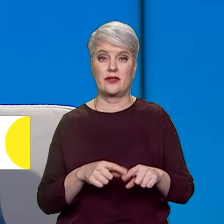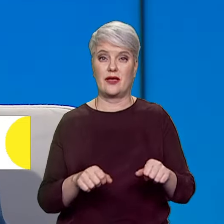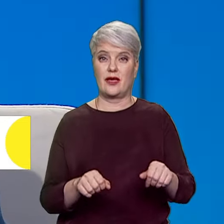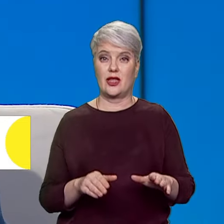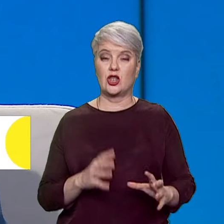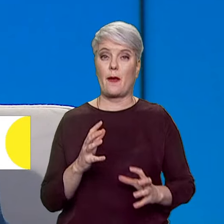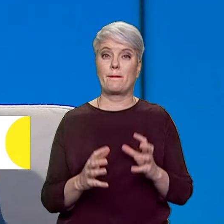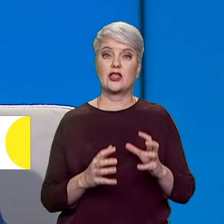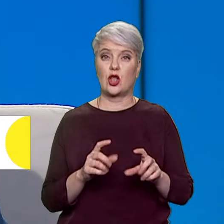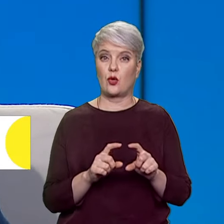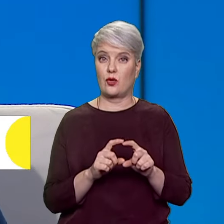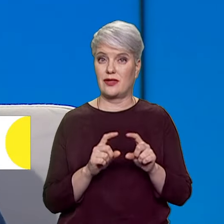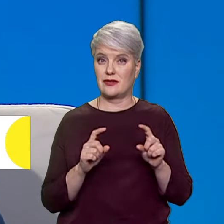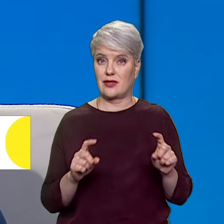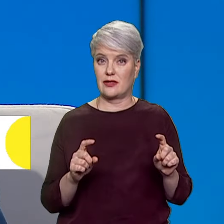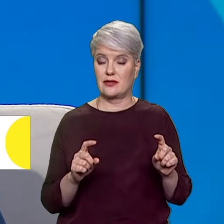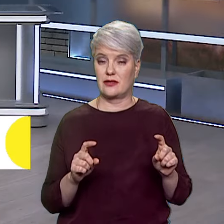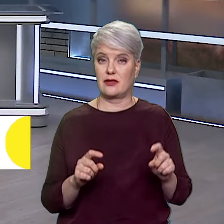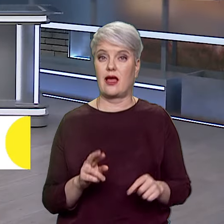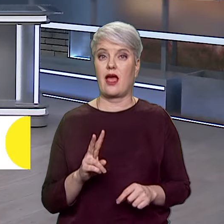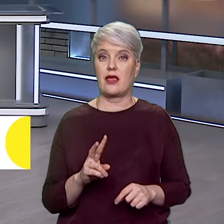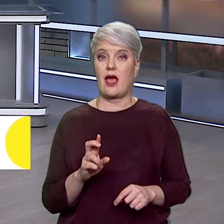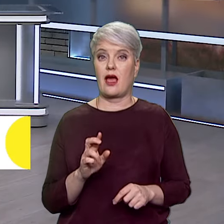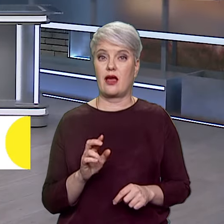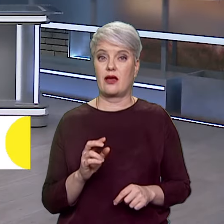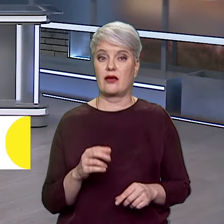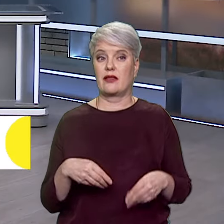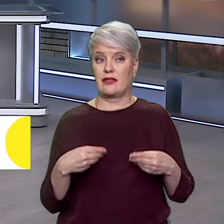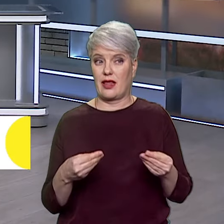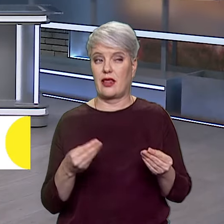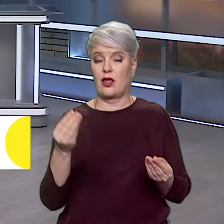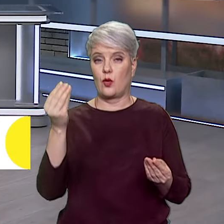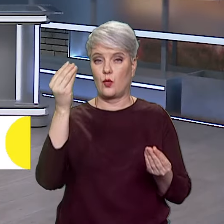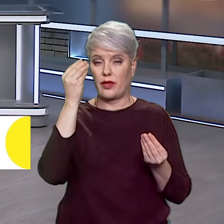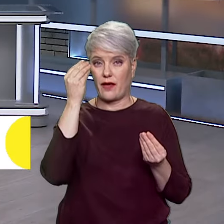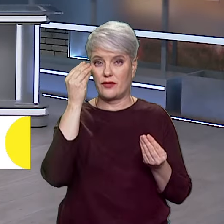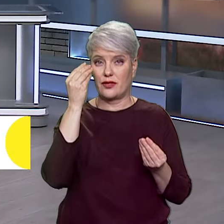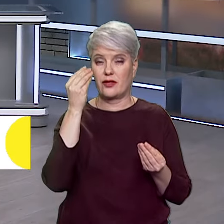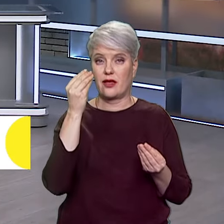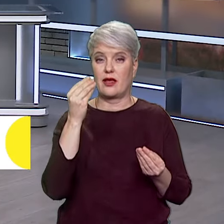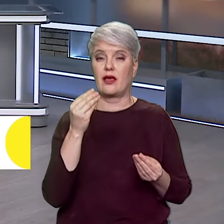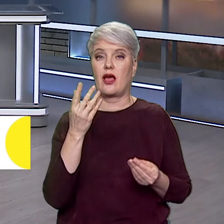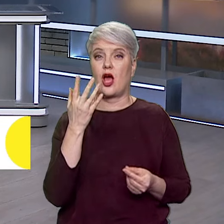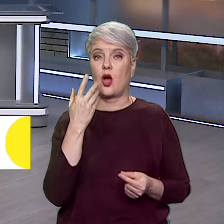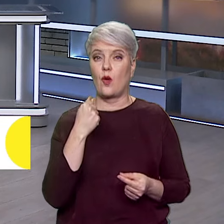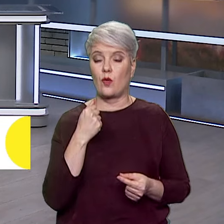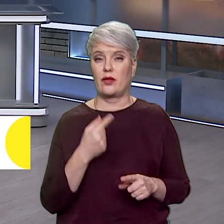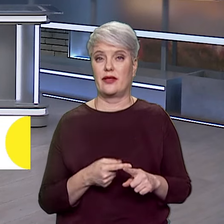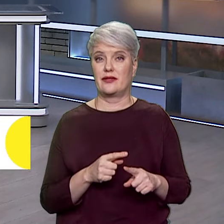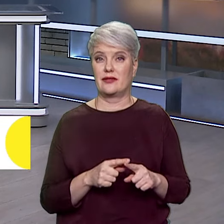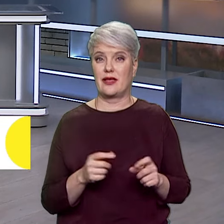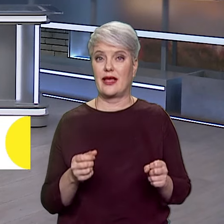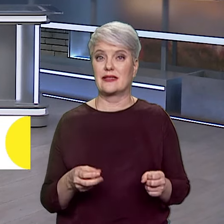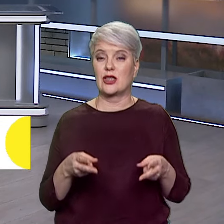міжнародної інстанції. Чи дає вона уявлення, коли ось ці